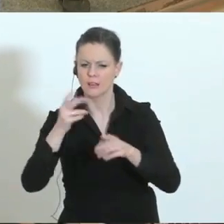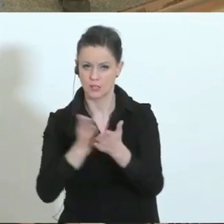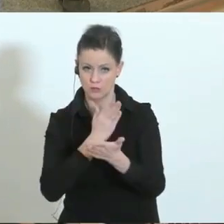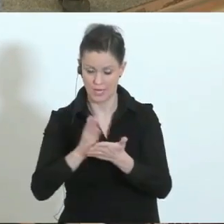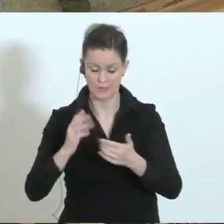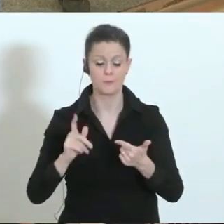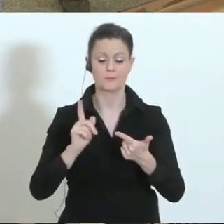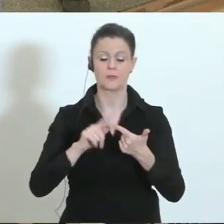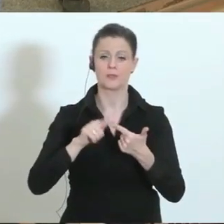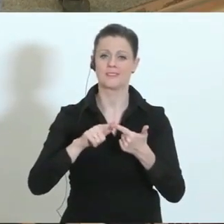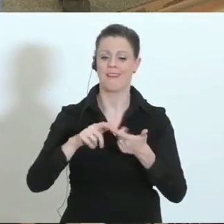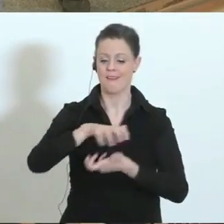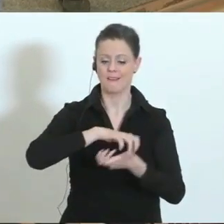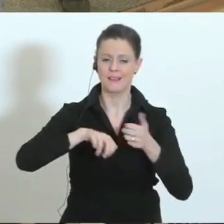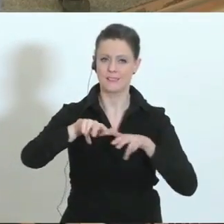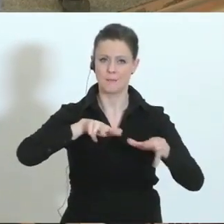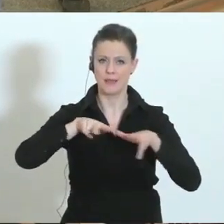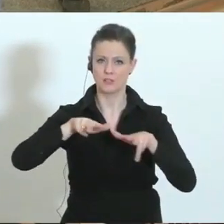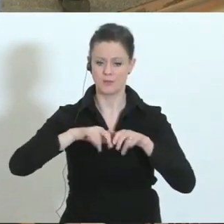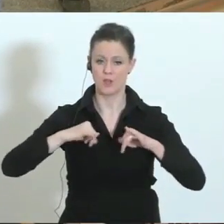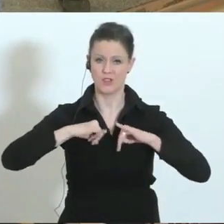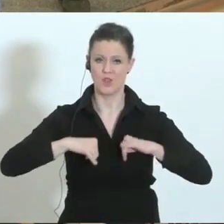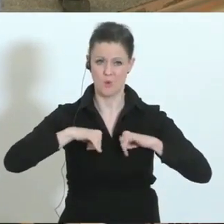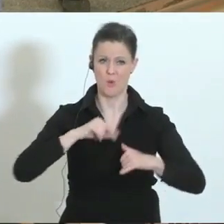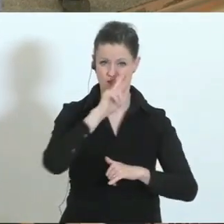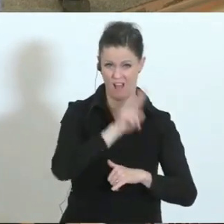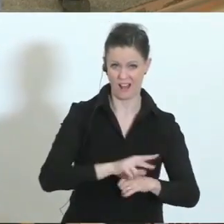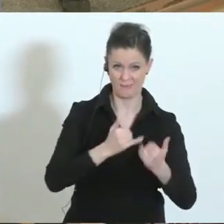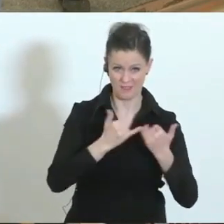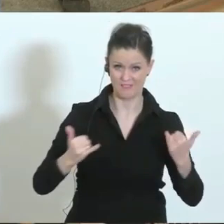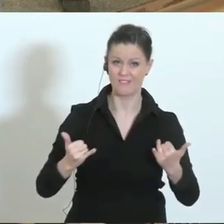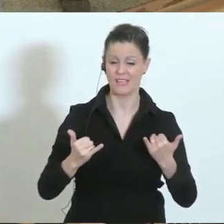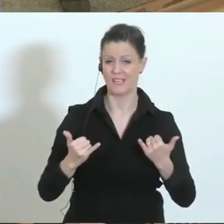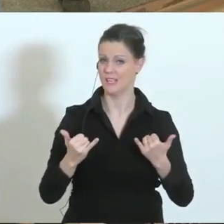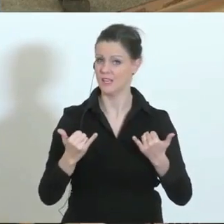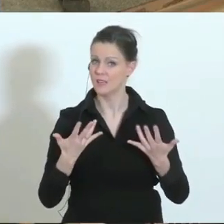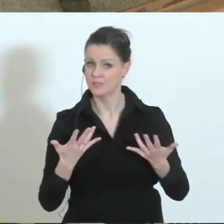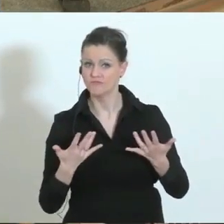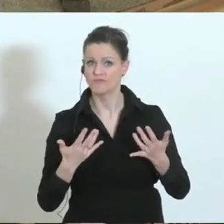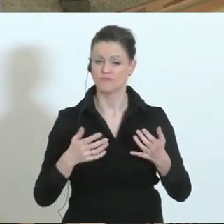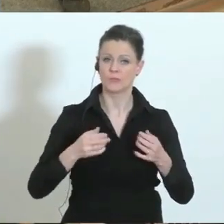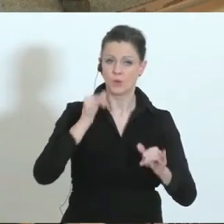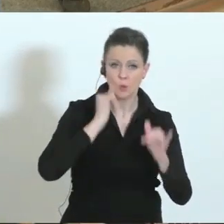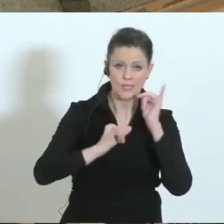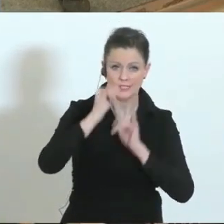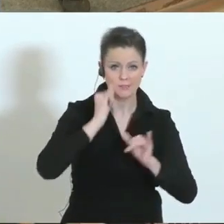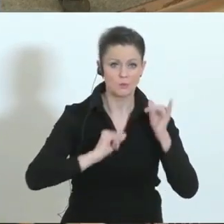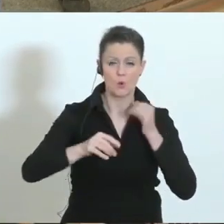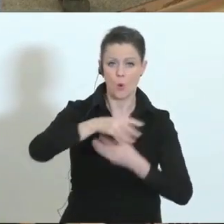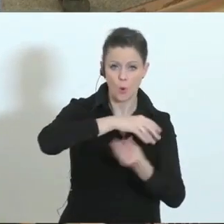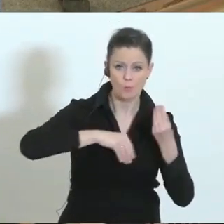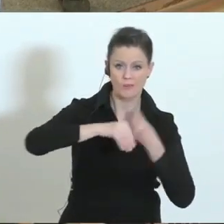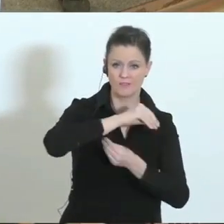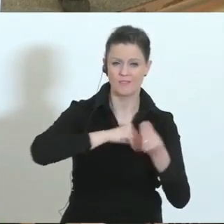Krisenmanagement vor allem in Tirol, aber auch in Vorarlberg im Umgang mit Touristen, wo es Berichte gibt, dass sozusagen die Polizei sogar Leute aus der Quarantäne